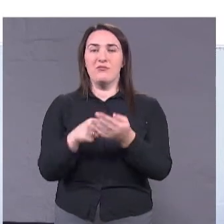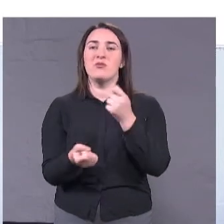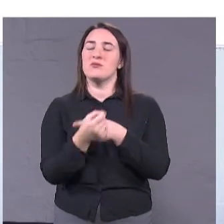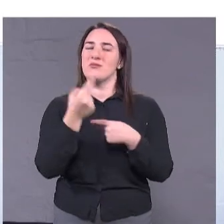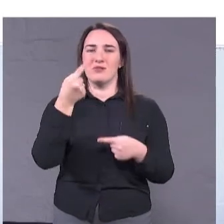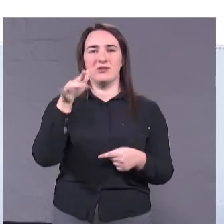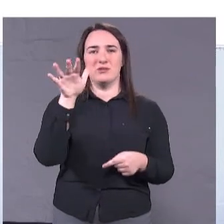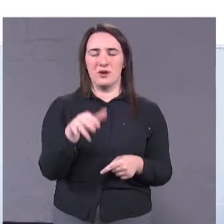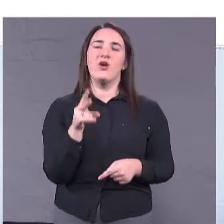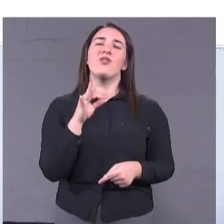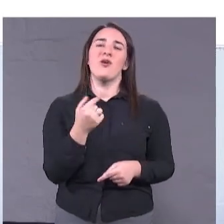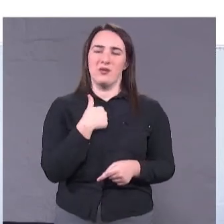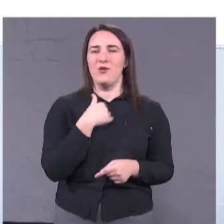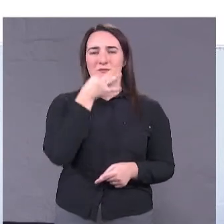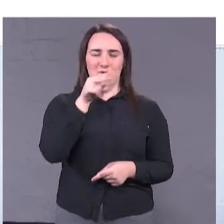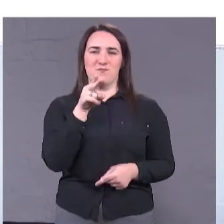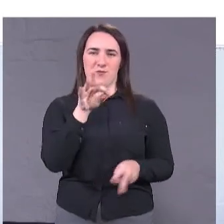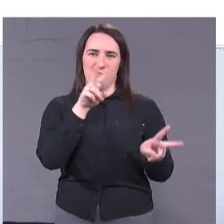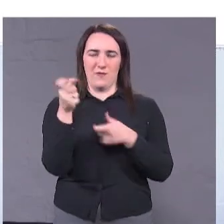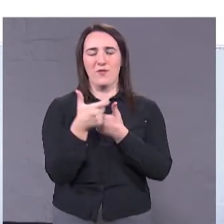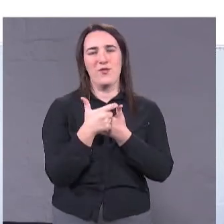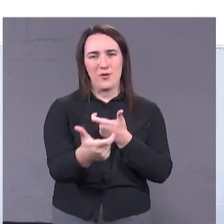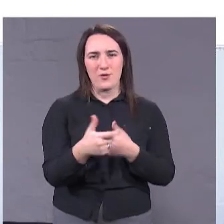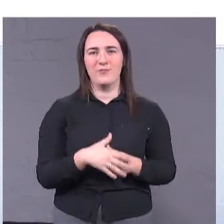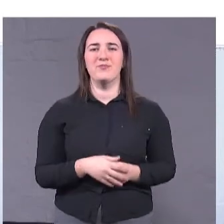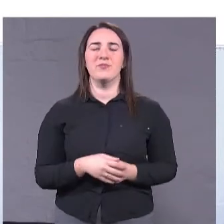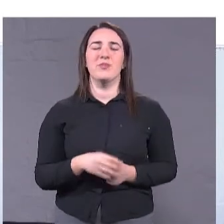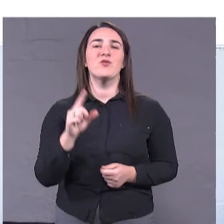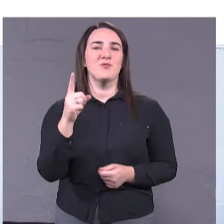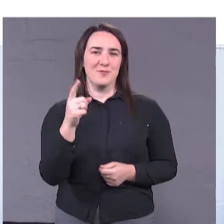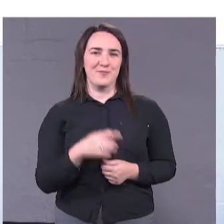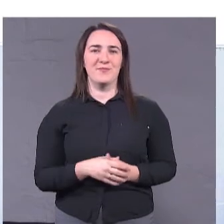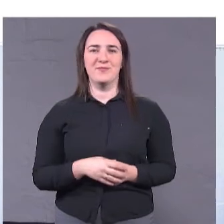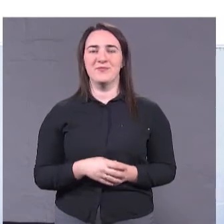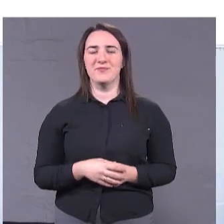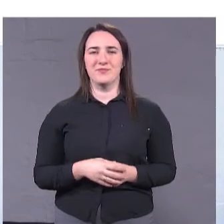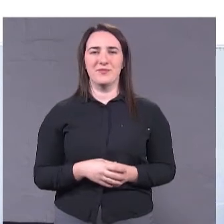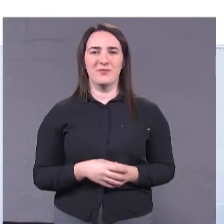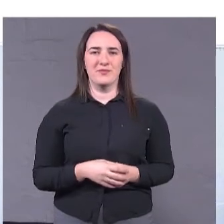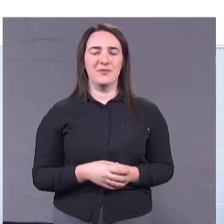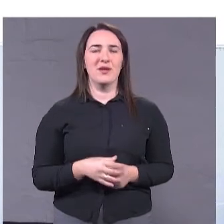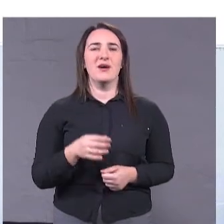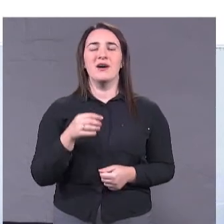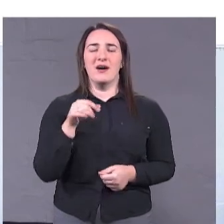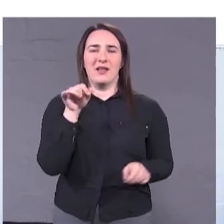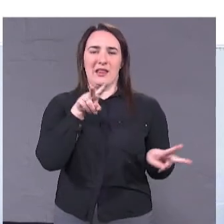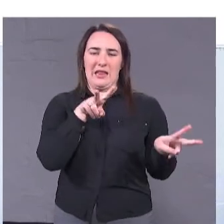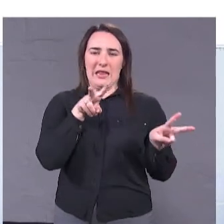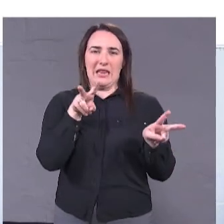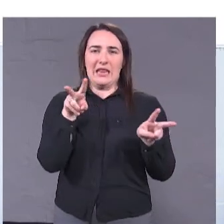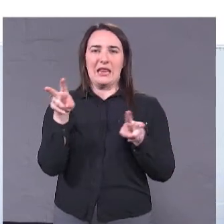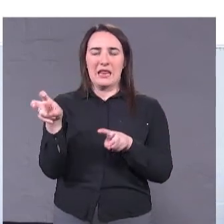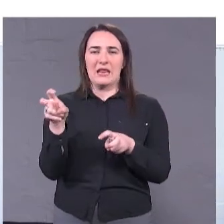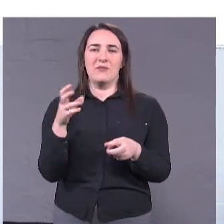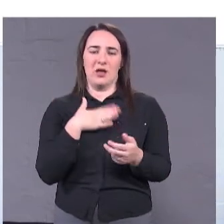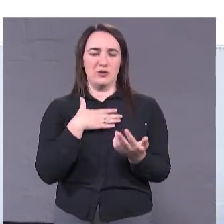Але я отвечу і по дорогам. Тому що не розмотити цей вопрос в розрізі нашої програми,